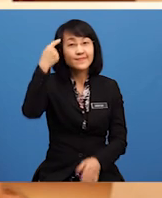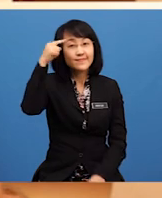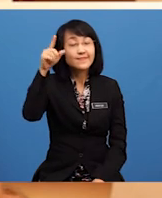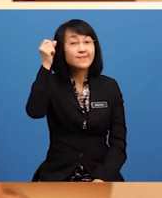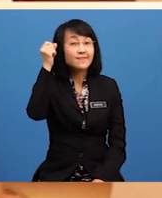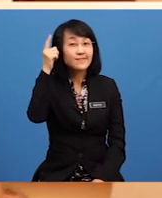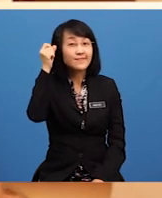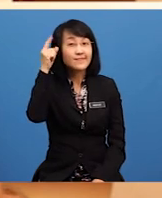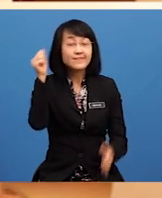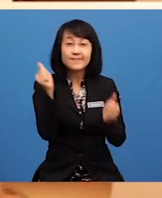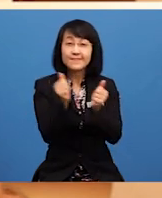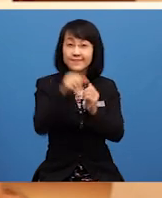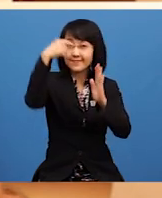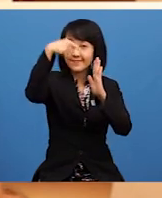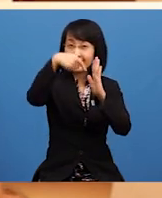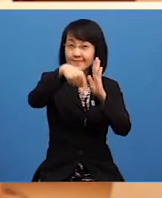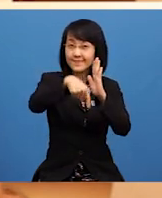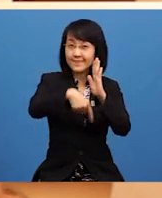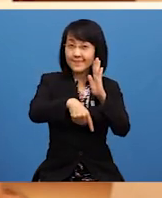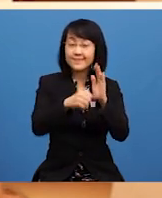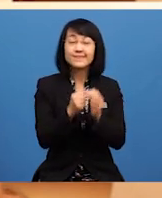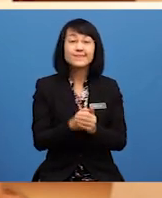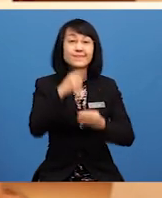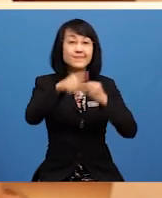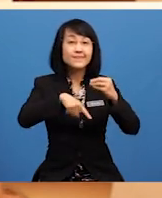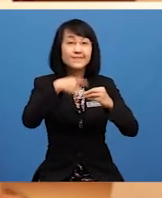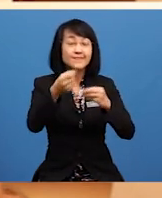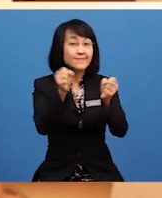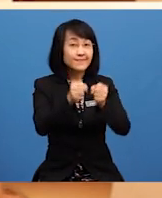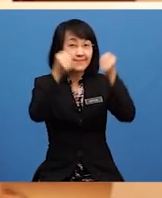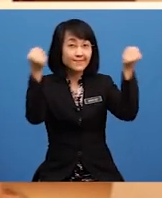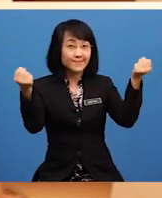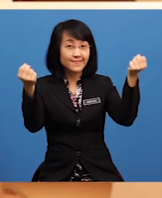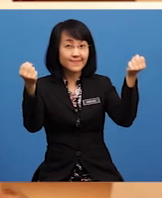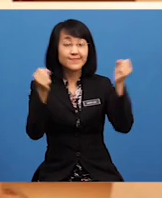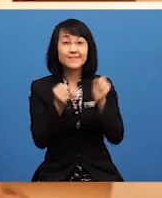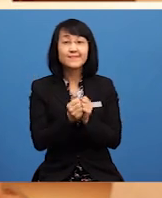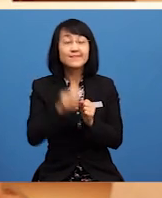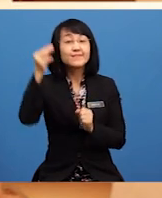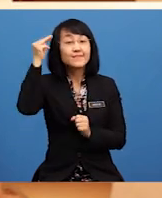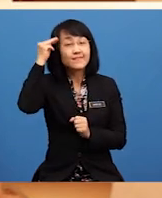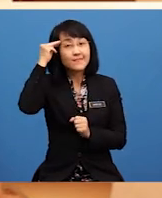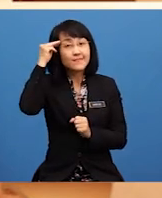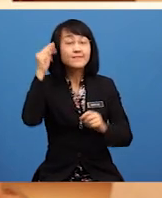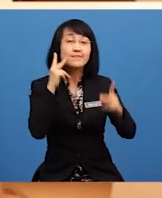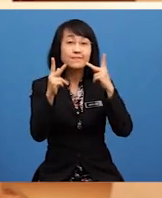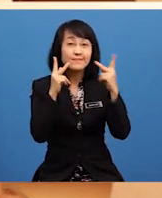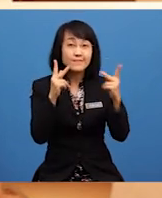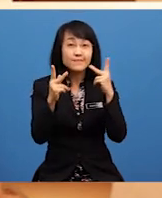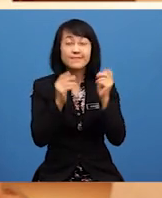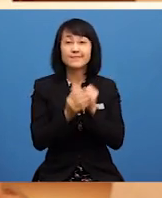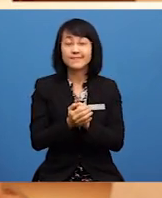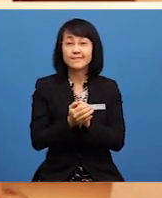memahami dengan lebih lanjut tentang kesusahseraan Melayu Komunikatif